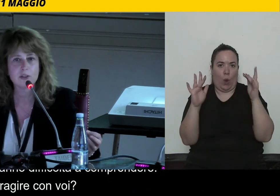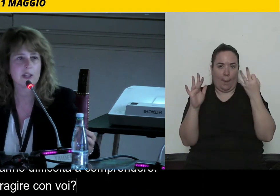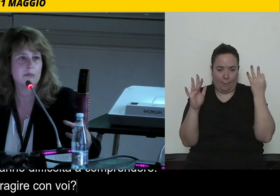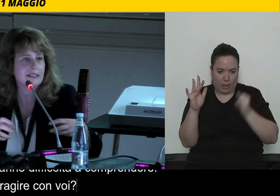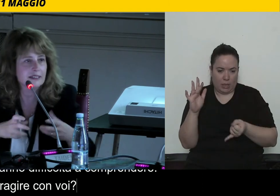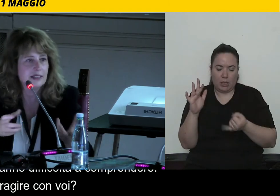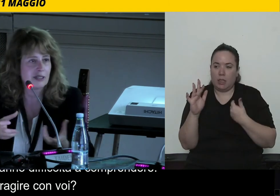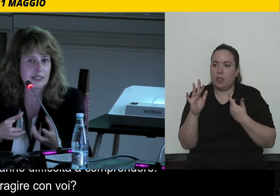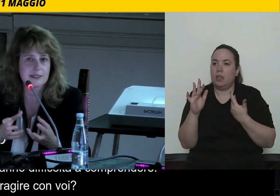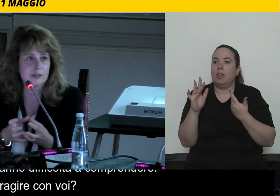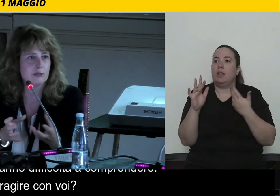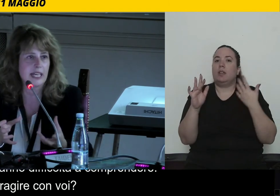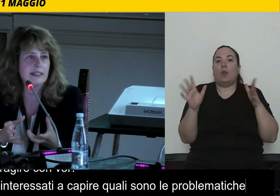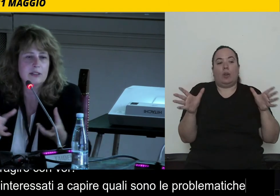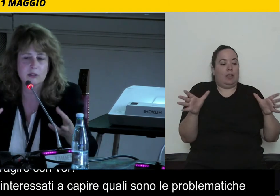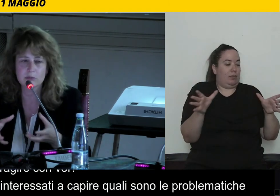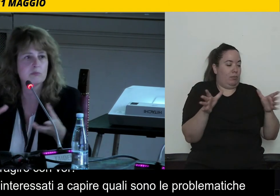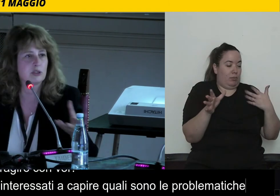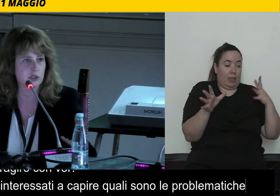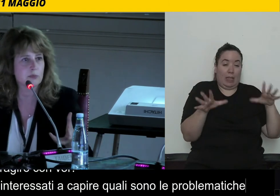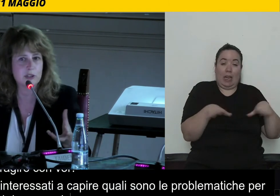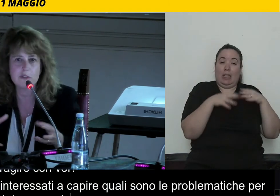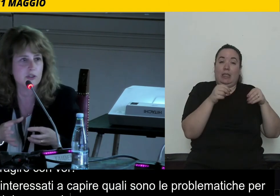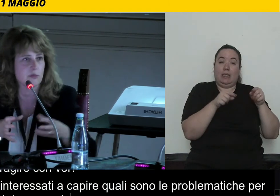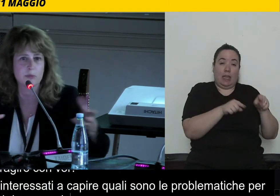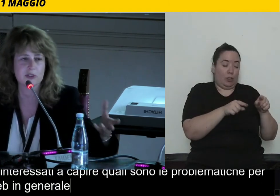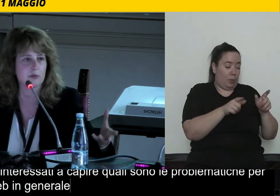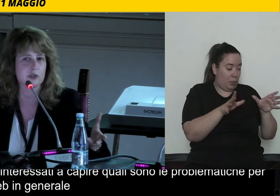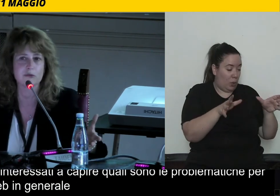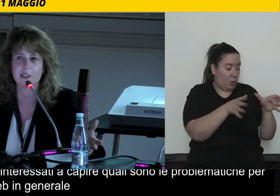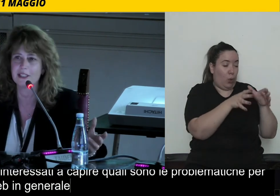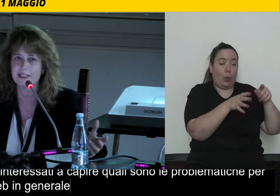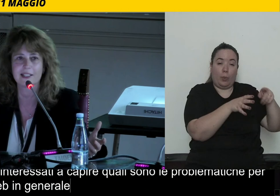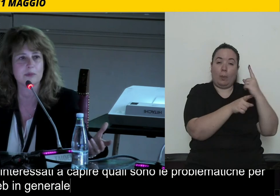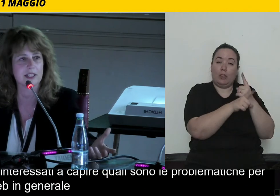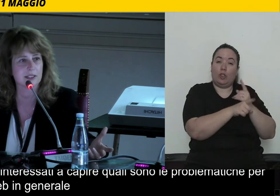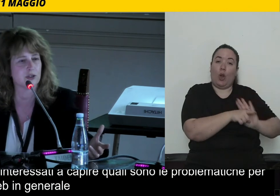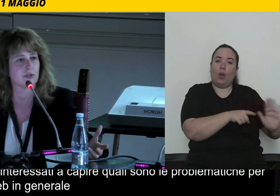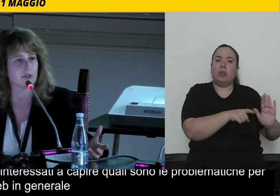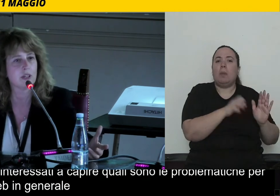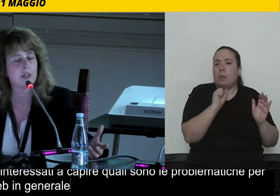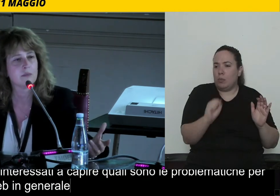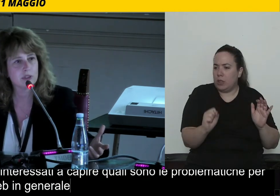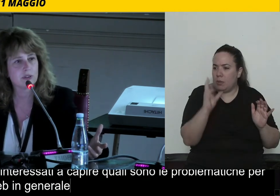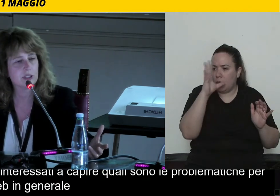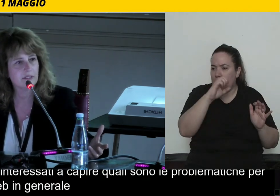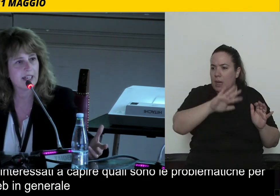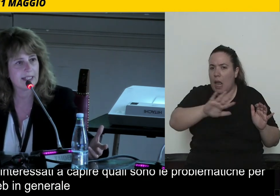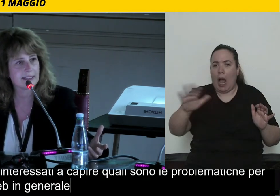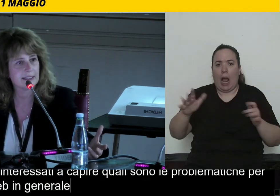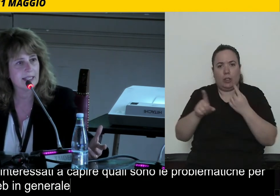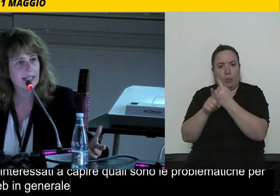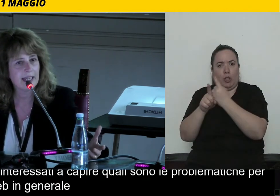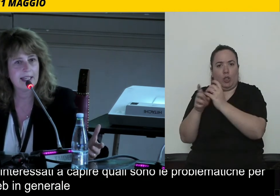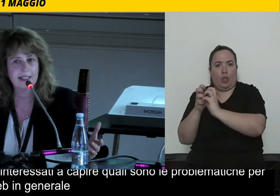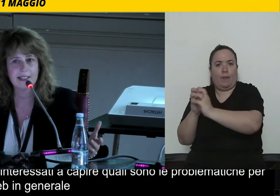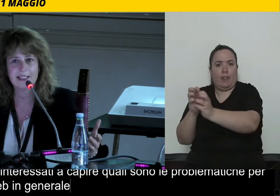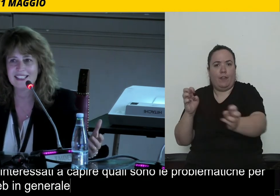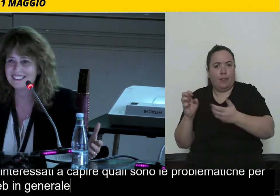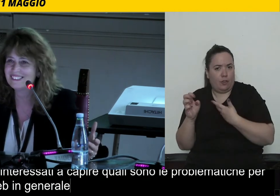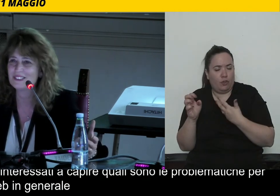Noi siamo partiti da una classe di utenti con bisogni specifici, ma possiamo sicuramente capire se ci sono bisogni diversi.